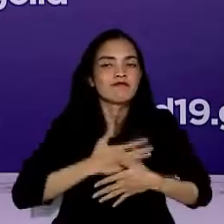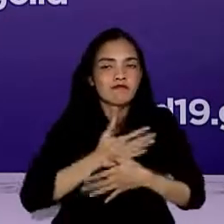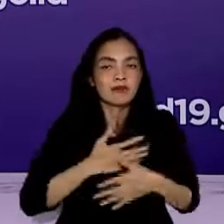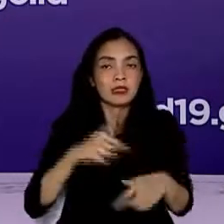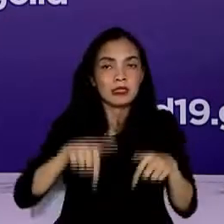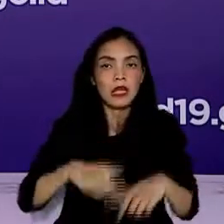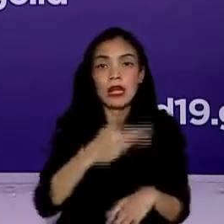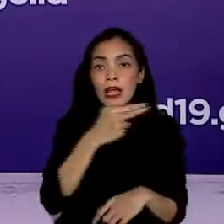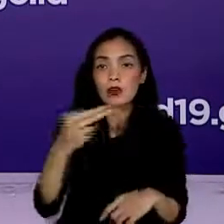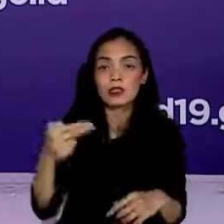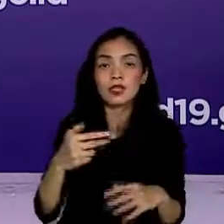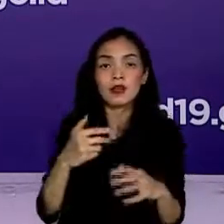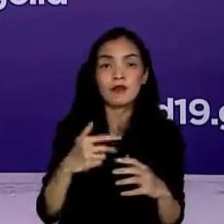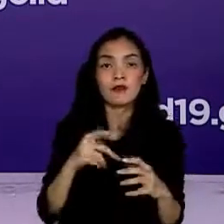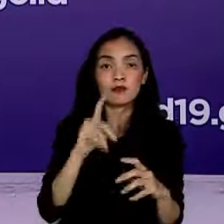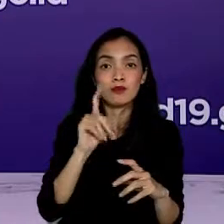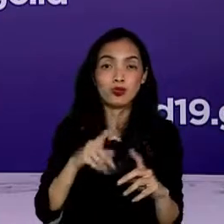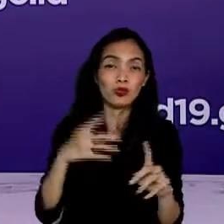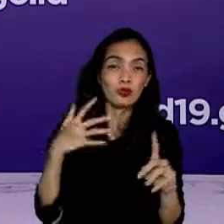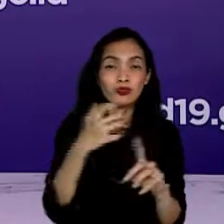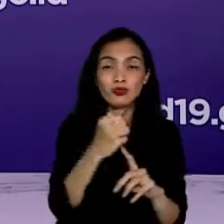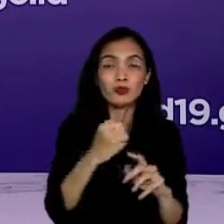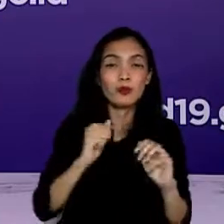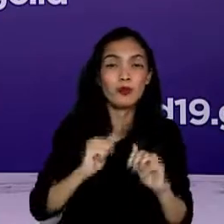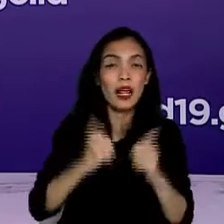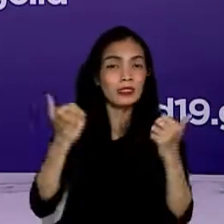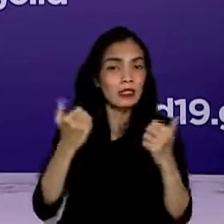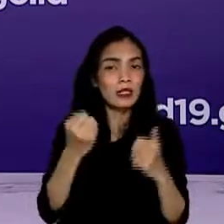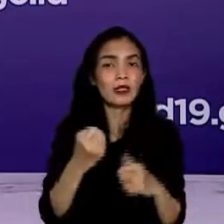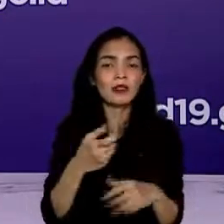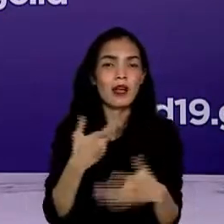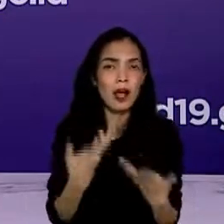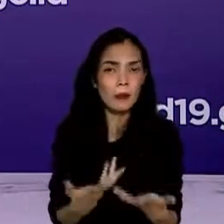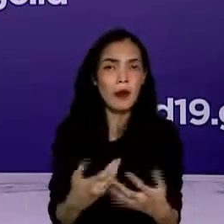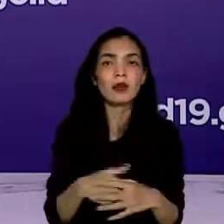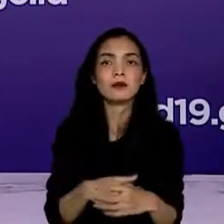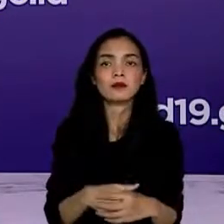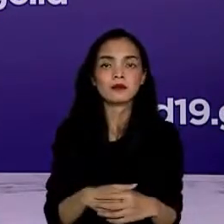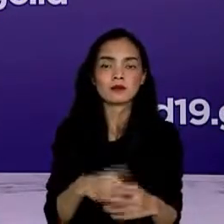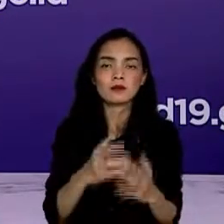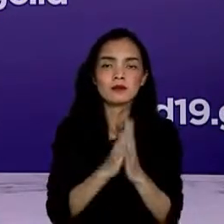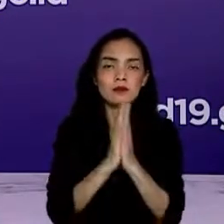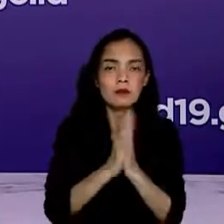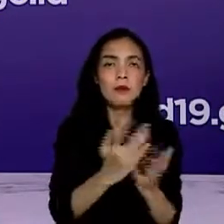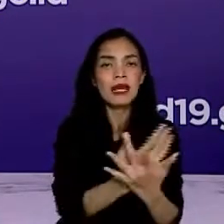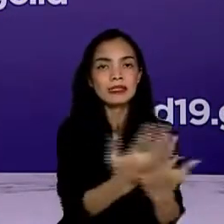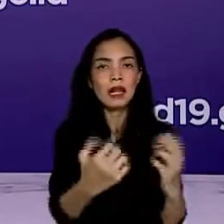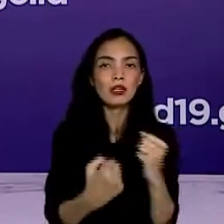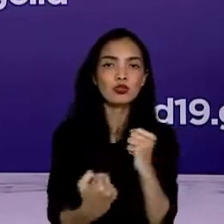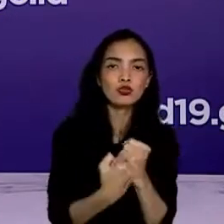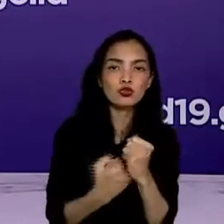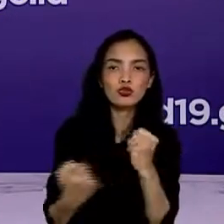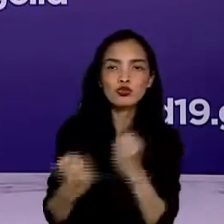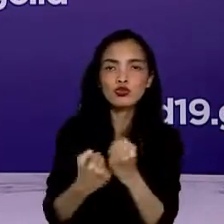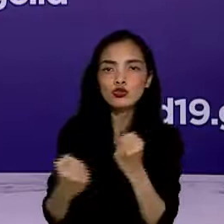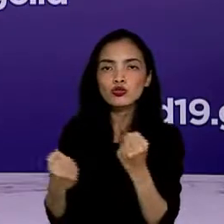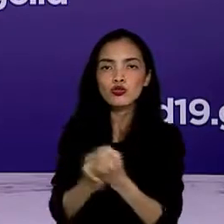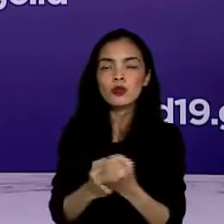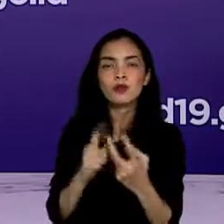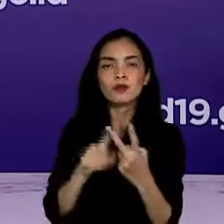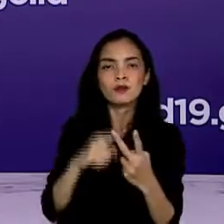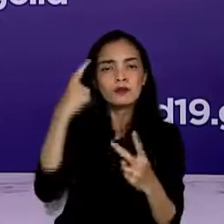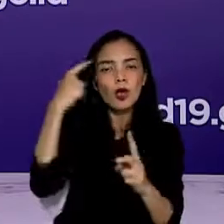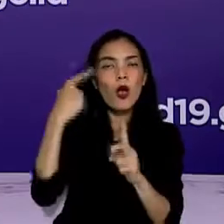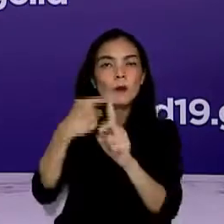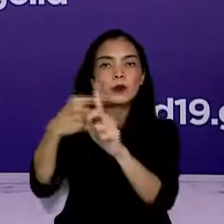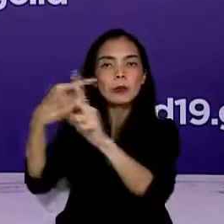Indonesia untuk mencapai keberhasilan pengendalian COVID-19 adalah dukungan dan optimisme dari masyarakat sehingga mohon